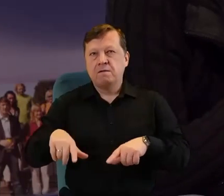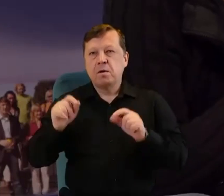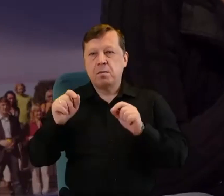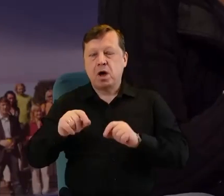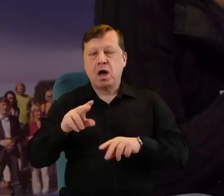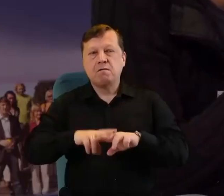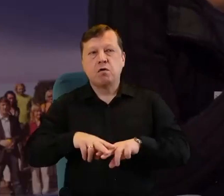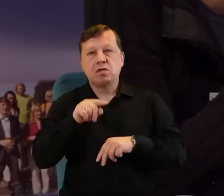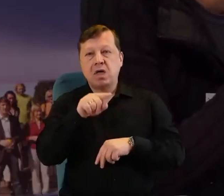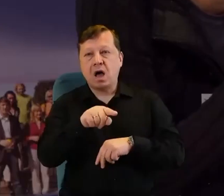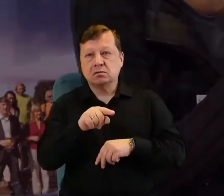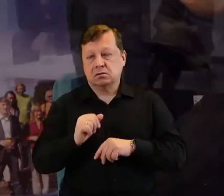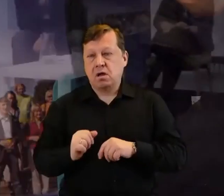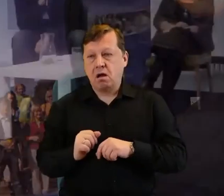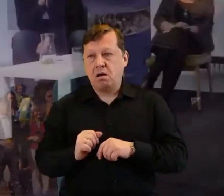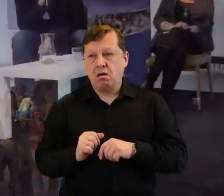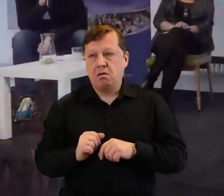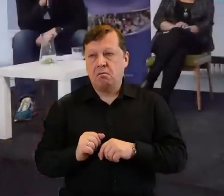fundacje, które są